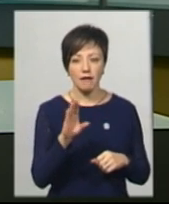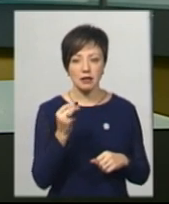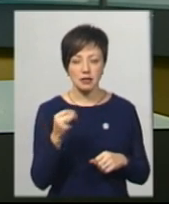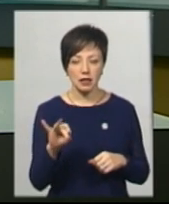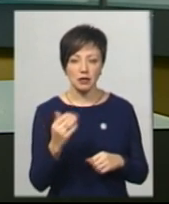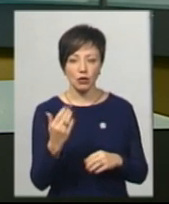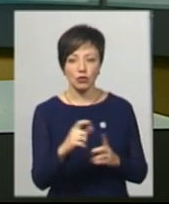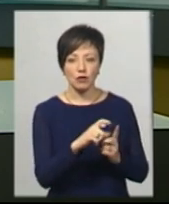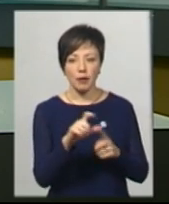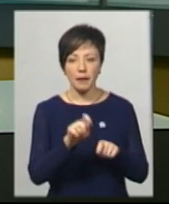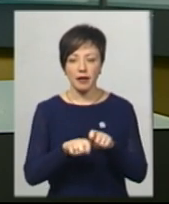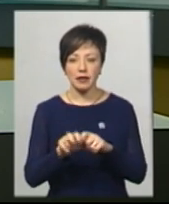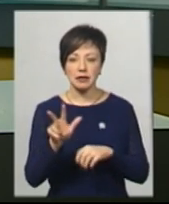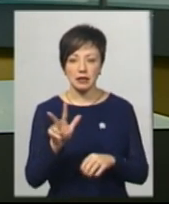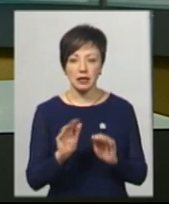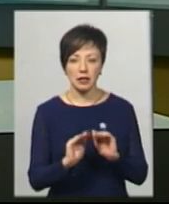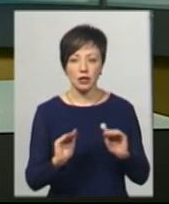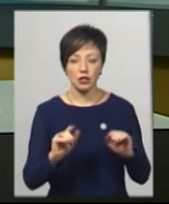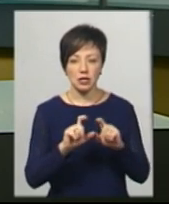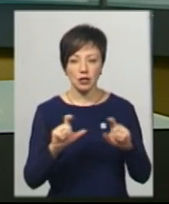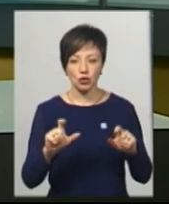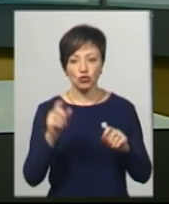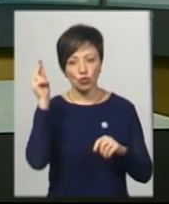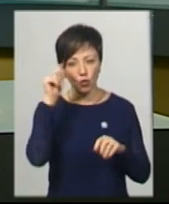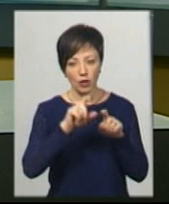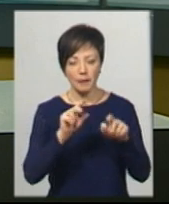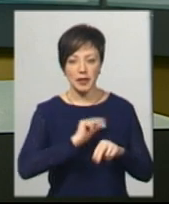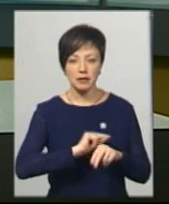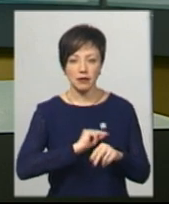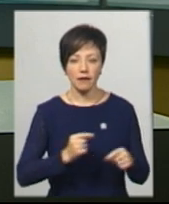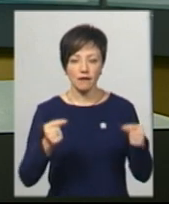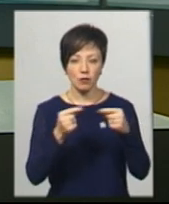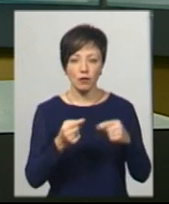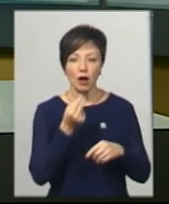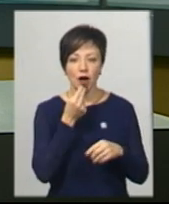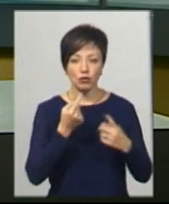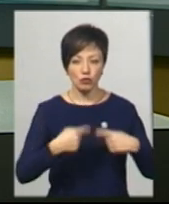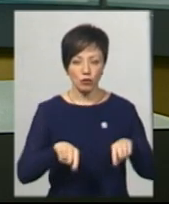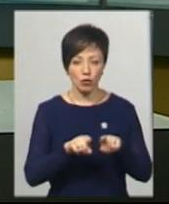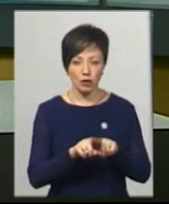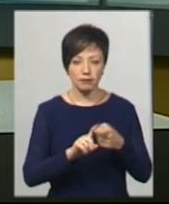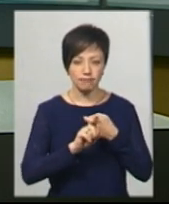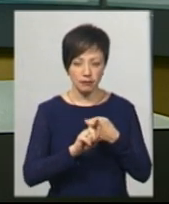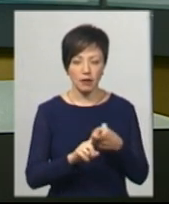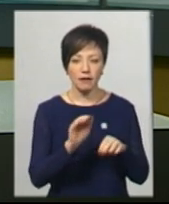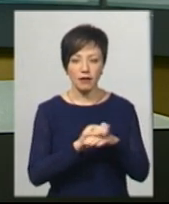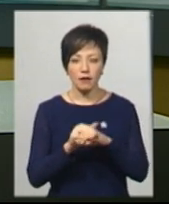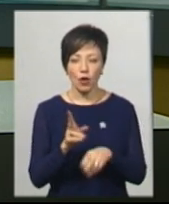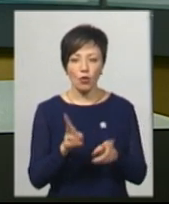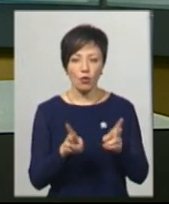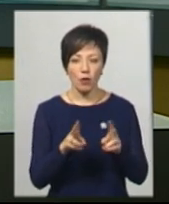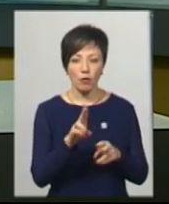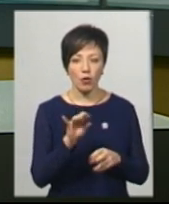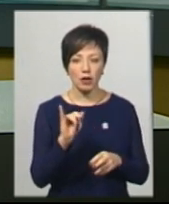За його словами, перевірили три дитячі садки, три школи та працівники відповідних харчоблоків. Золотистий стафілокок виявили в кухарів